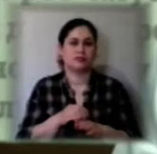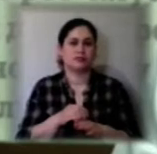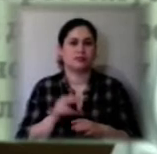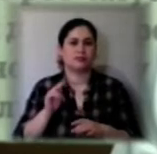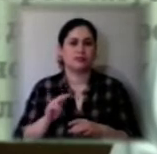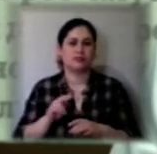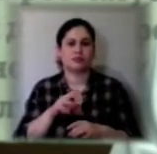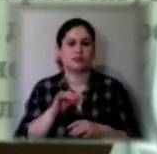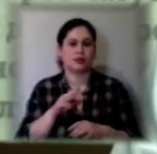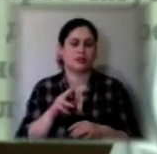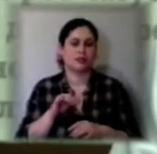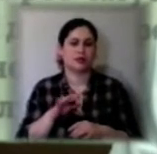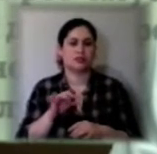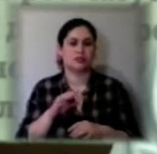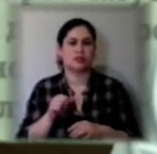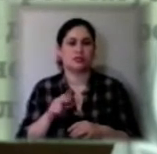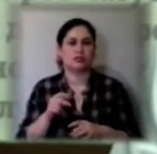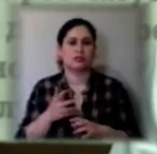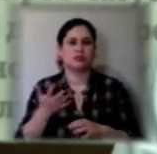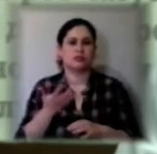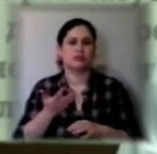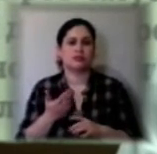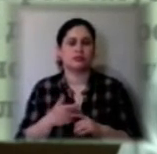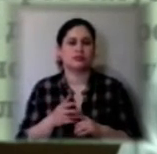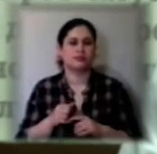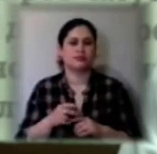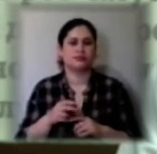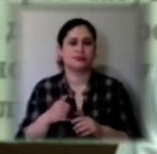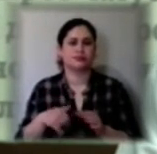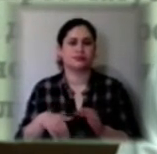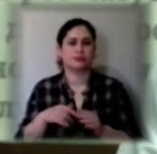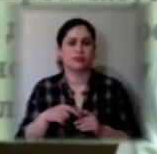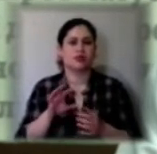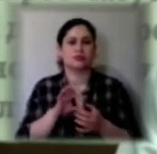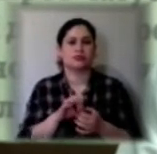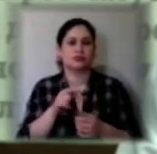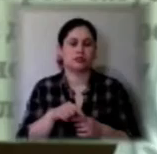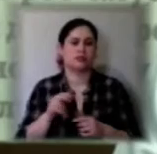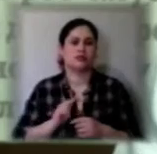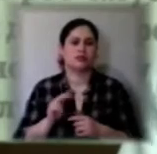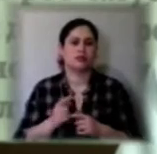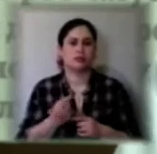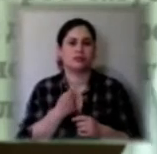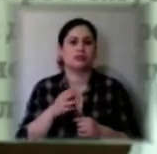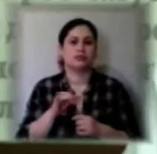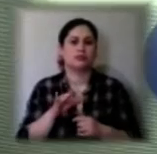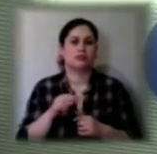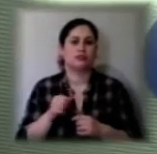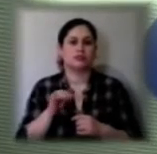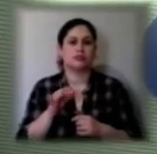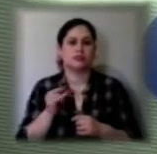медичних закладів, які відволікаються чи залучаються до роботи обласної медичної комісії.